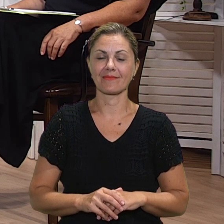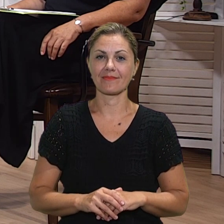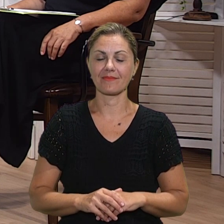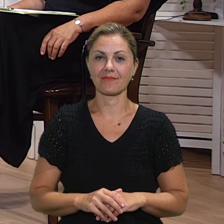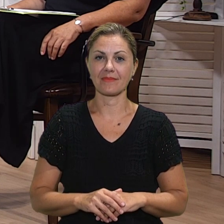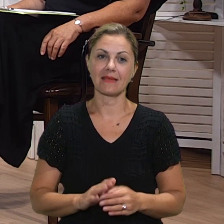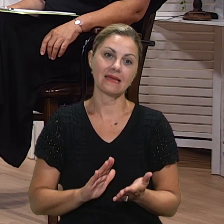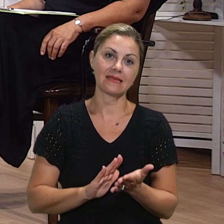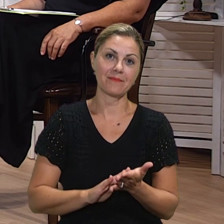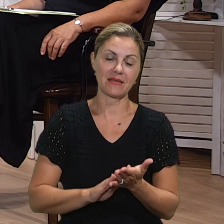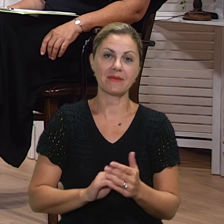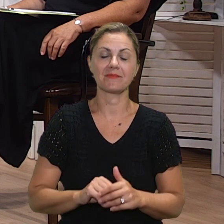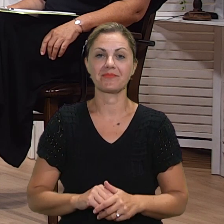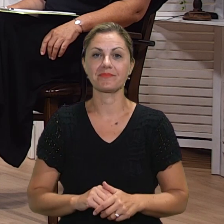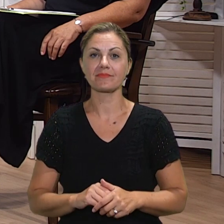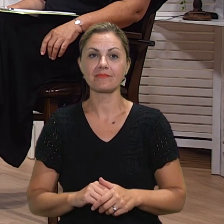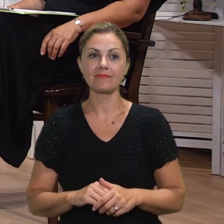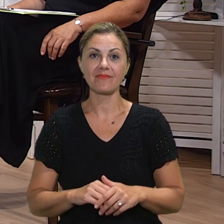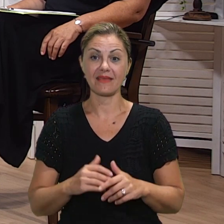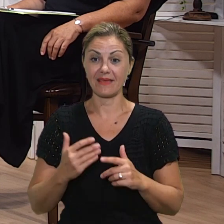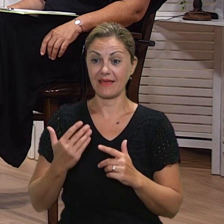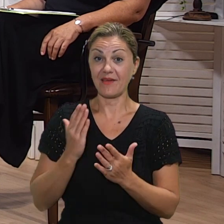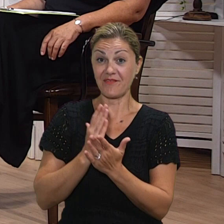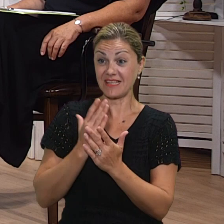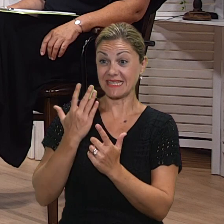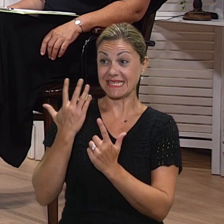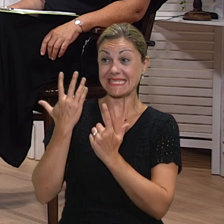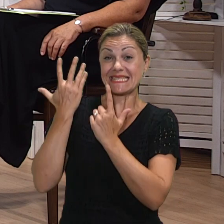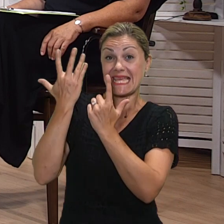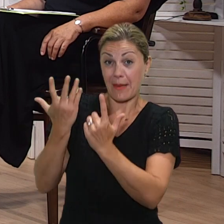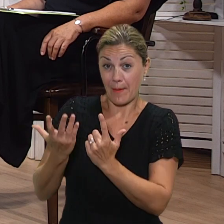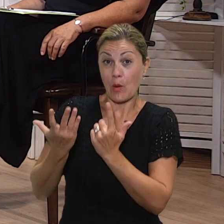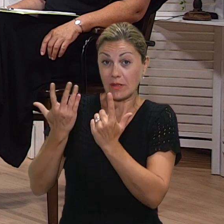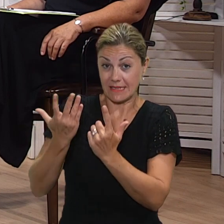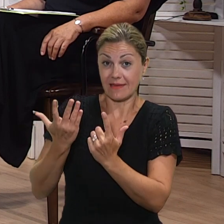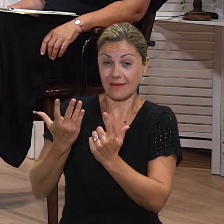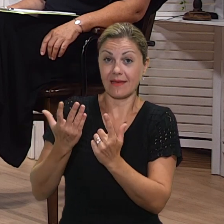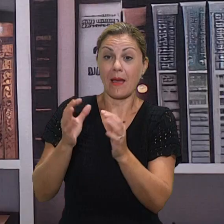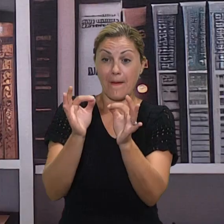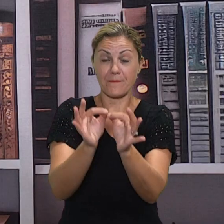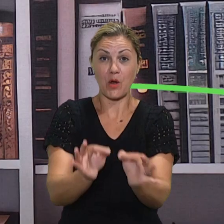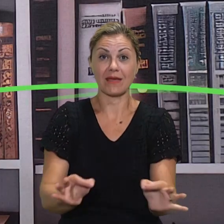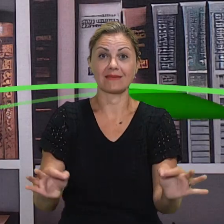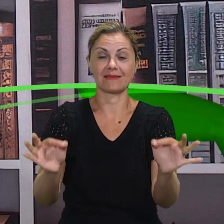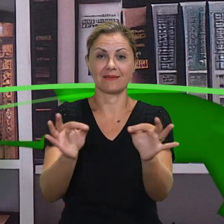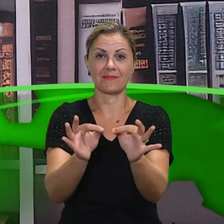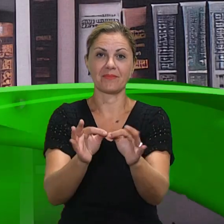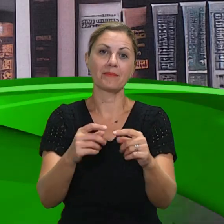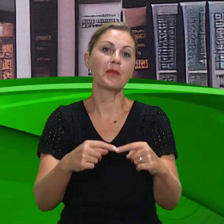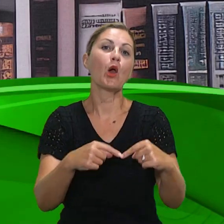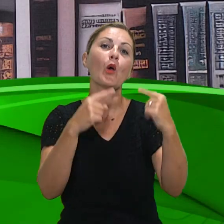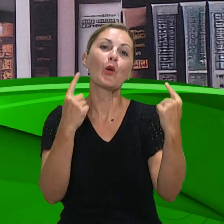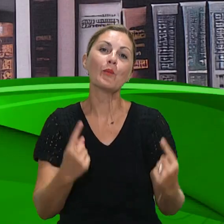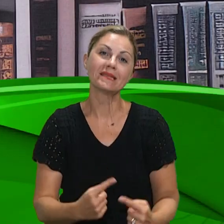Dva su mi nekako već sedam godina što sam radila, ne samo u Kraljice Jelene, već i u drugim školama u kojima sam bila. Volimo se baviti